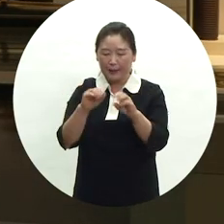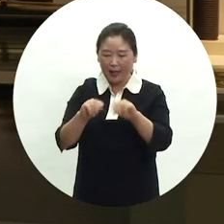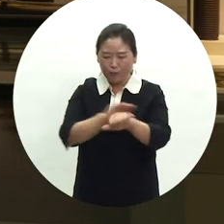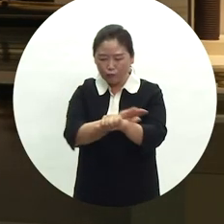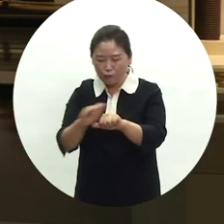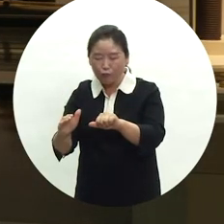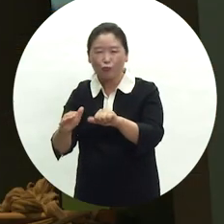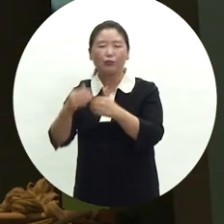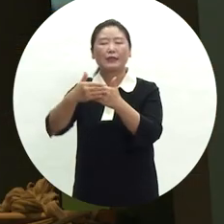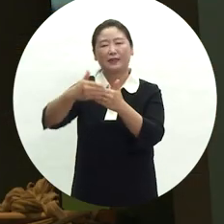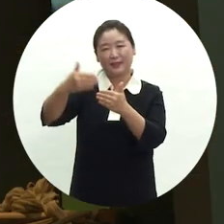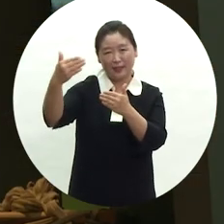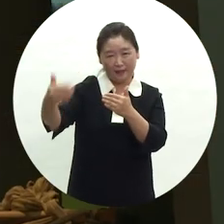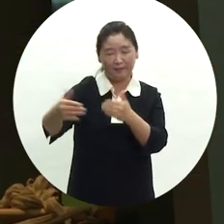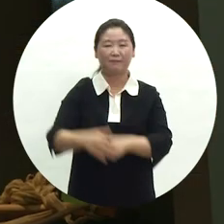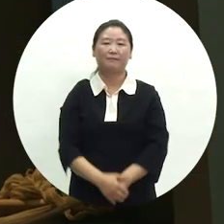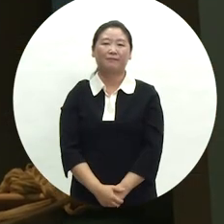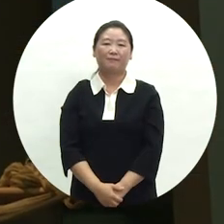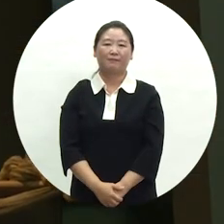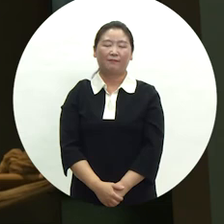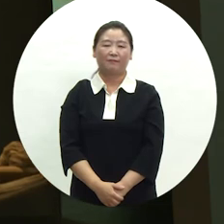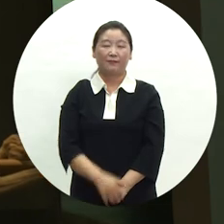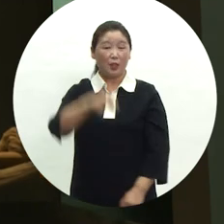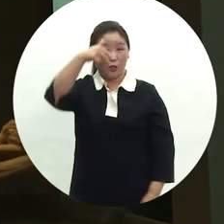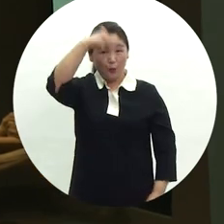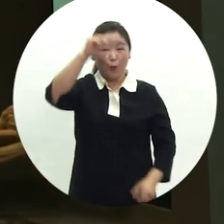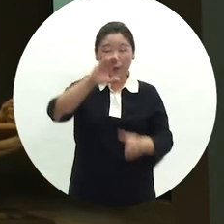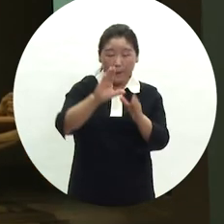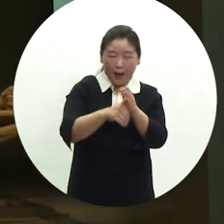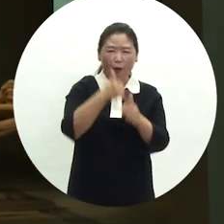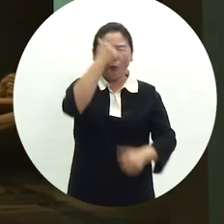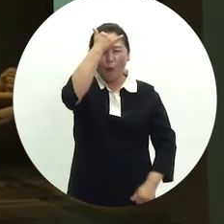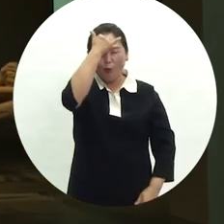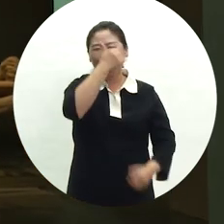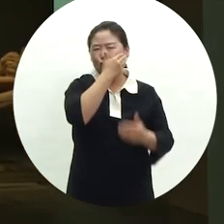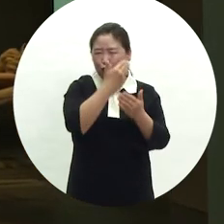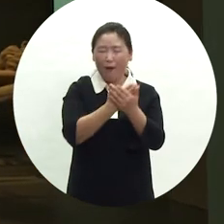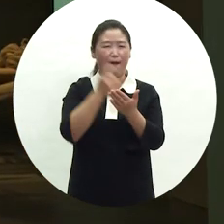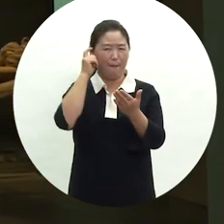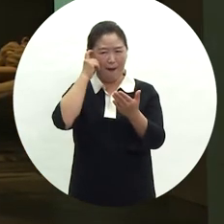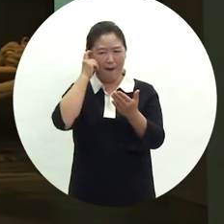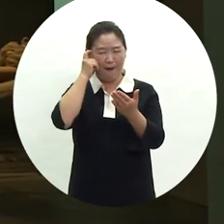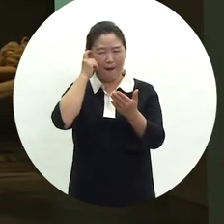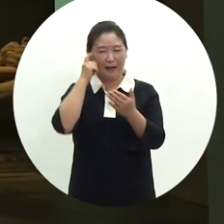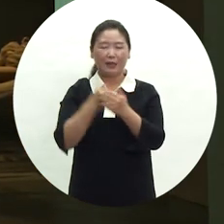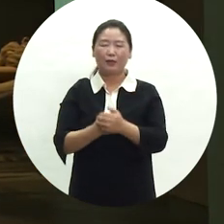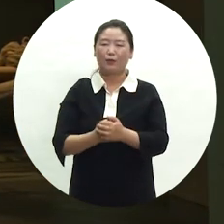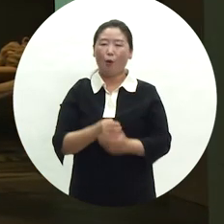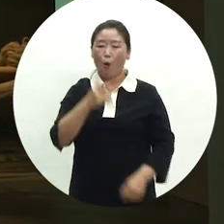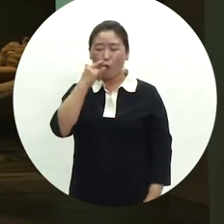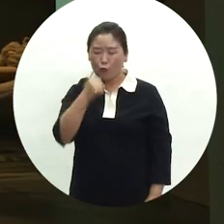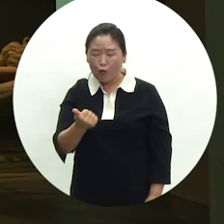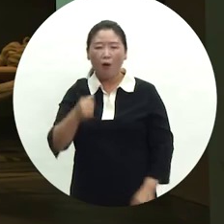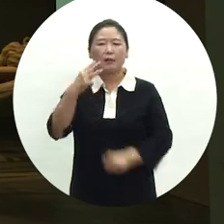묶고 탈상하는 의례를 말합니다. 조선시대에는 효라는 유교적인 윤리에 따라 3년상을